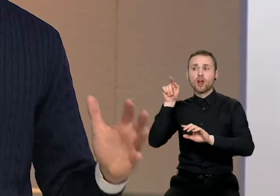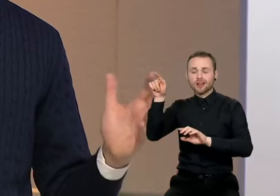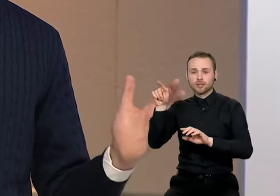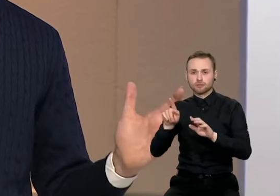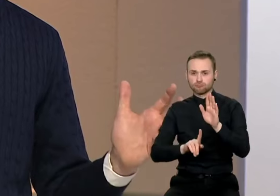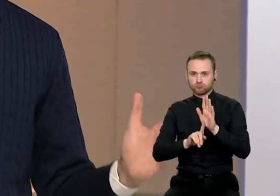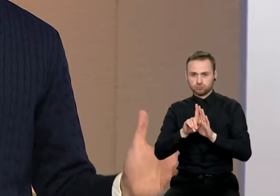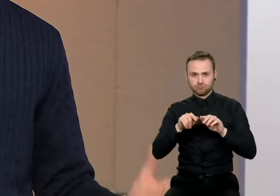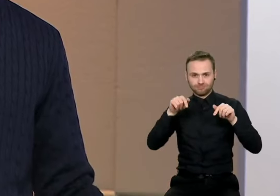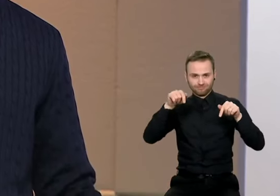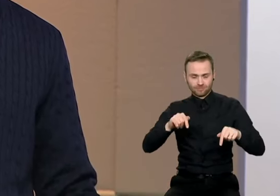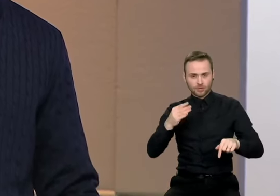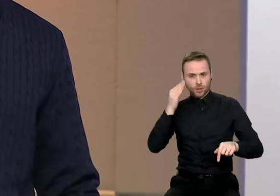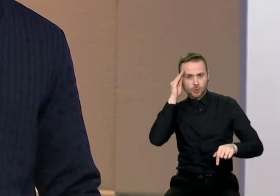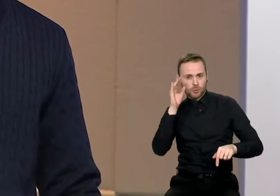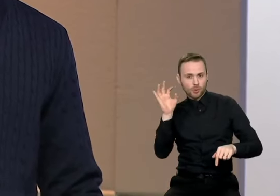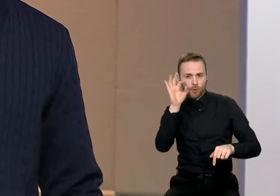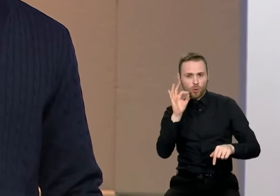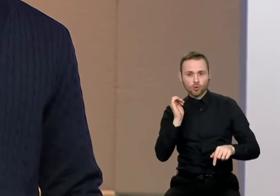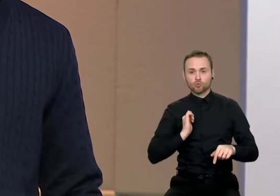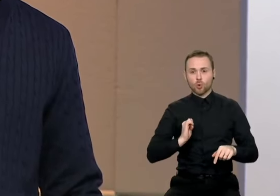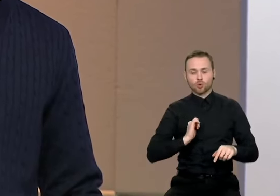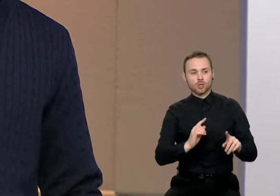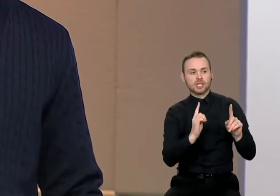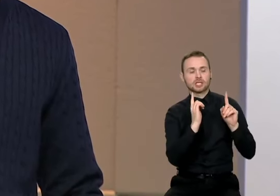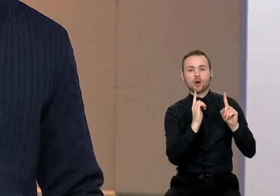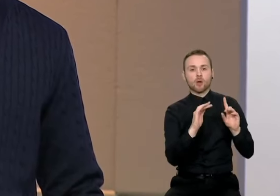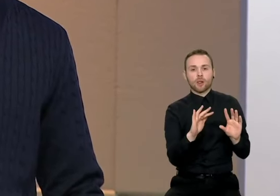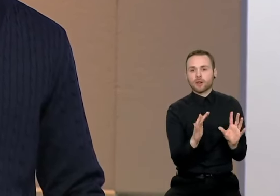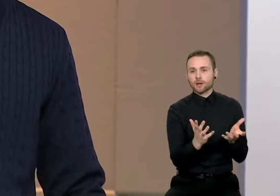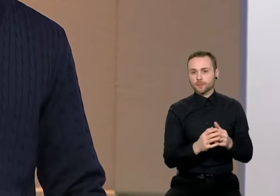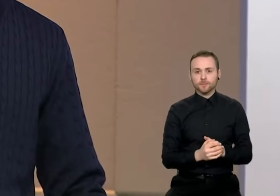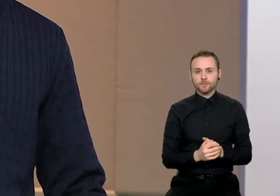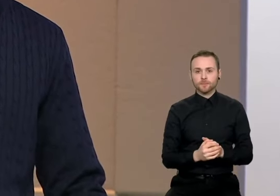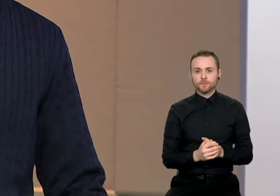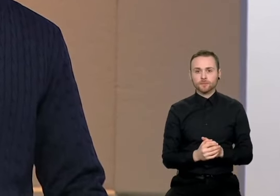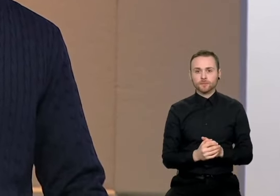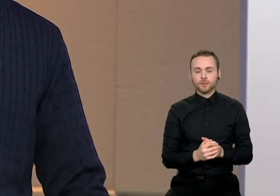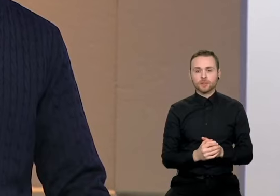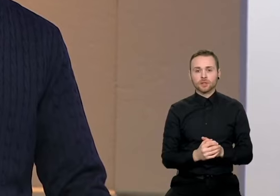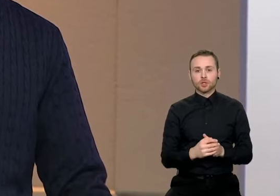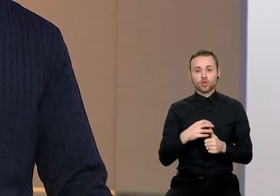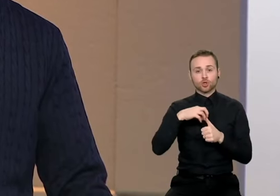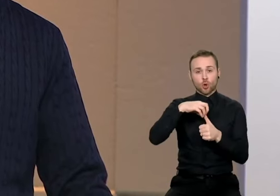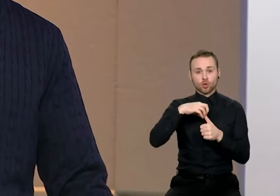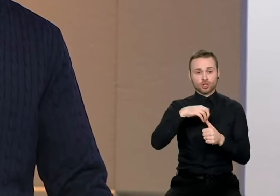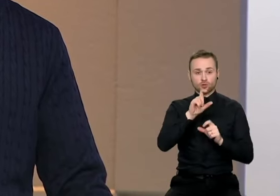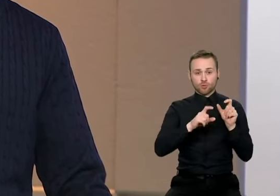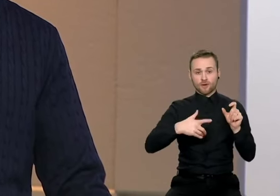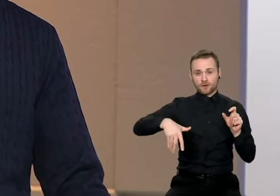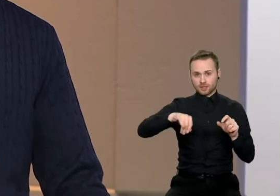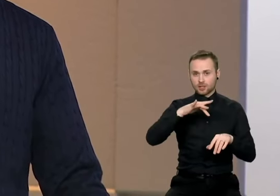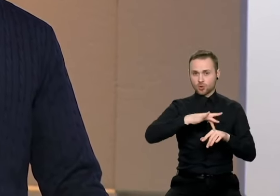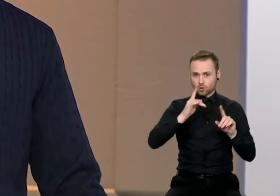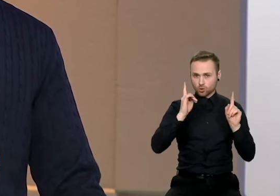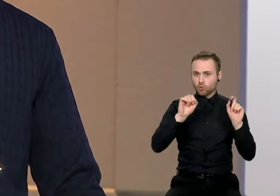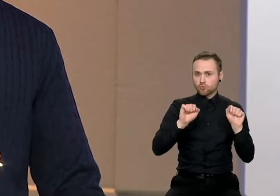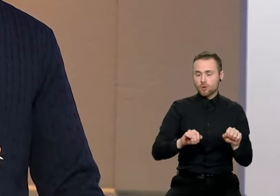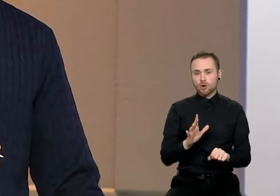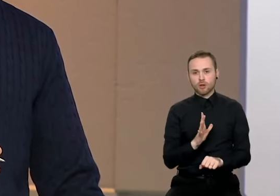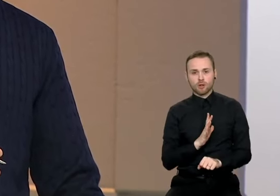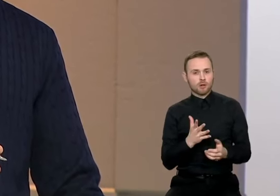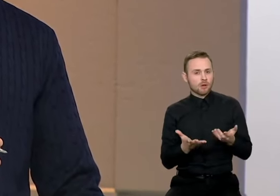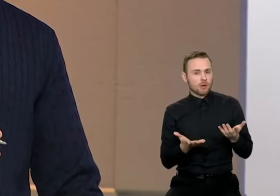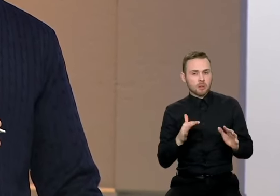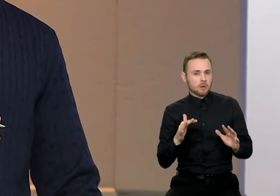susirūpiname apskritai civilinę saugą. Ir ar saugus yra sostinės gyventojai. Tai šioje situacijoje